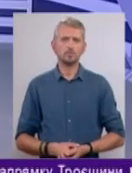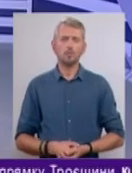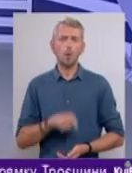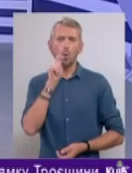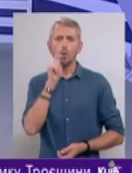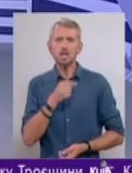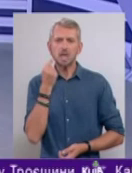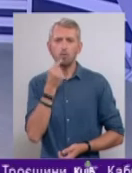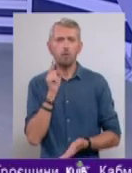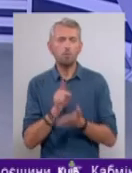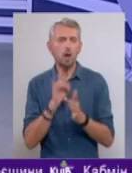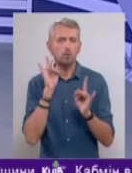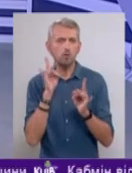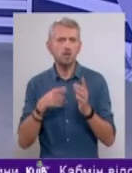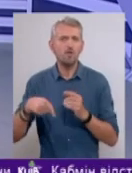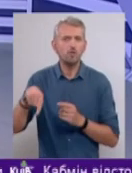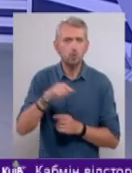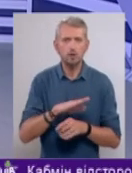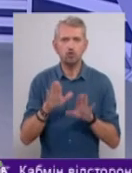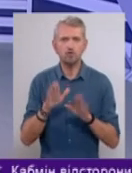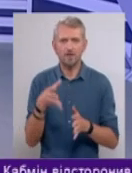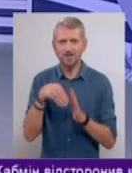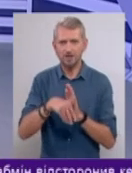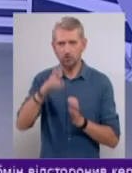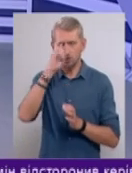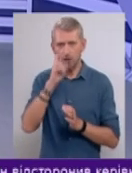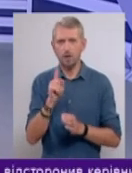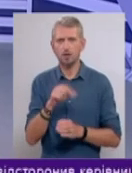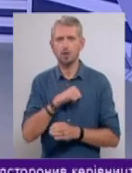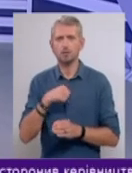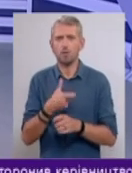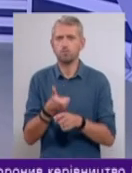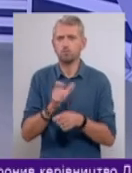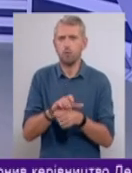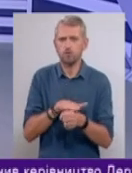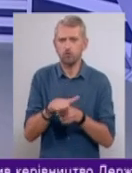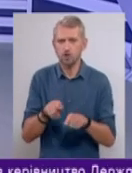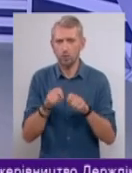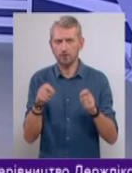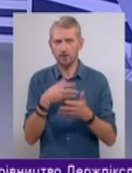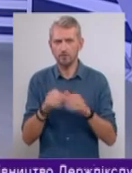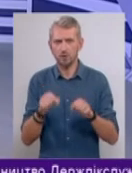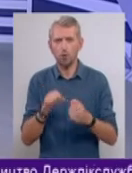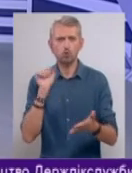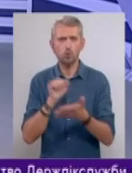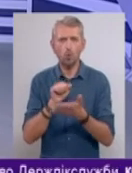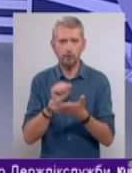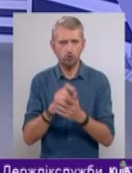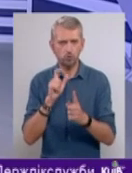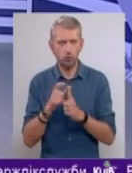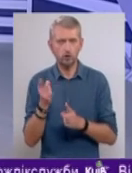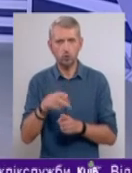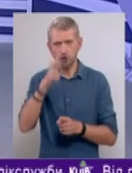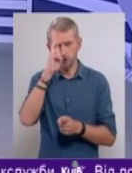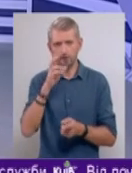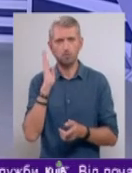Українська мова має звучати всюди і не лише у середині держави. Але найповніше вона розкриває свій потенціал у друкованому слові. Тож